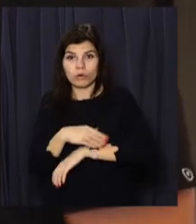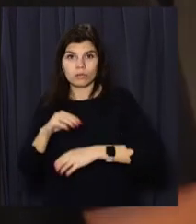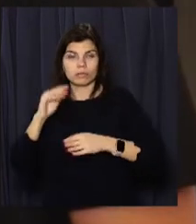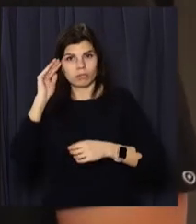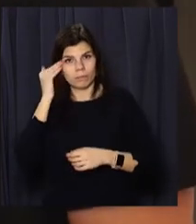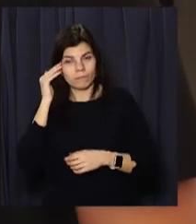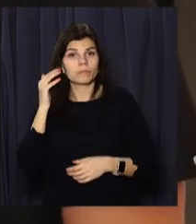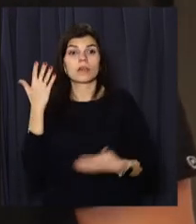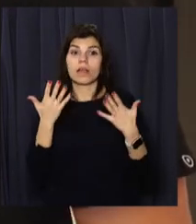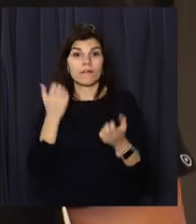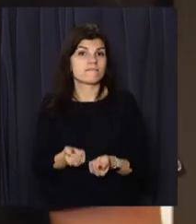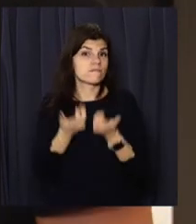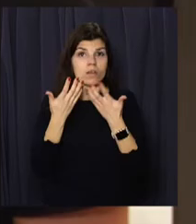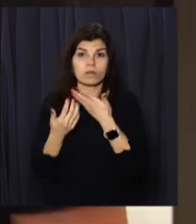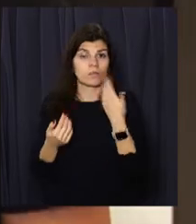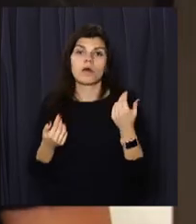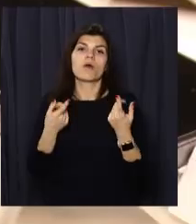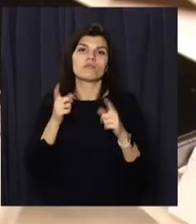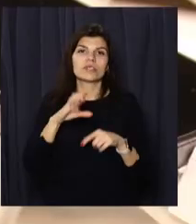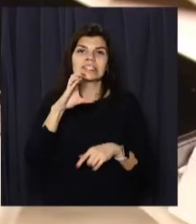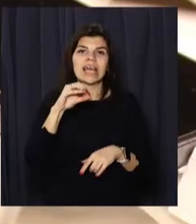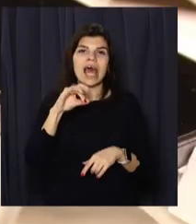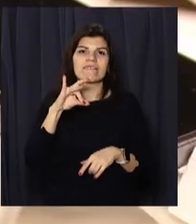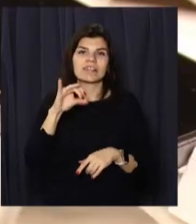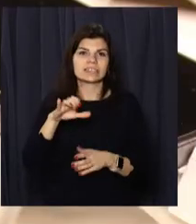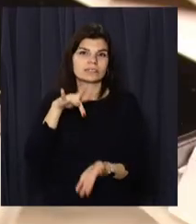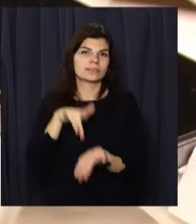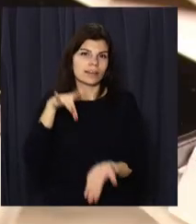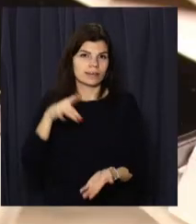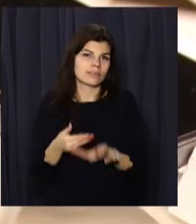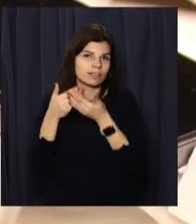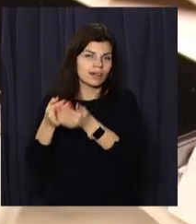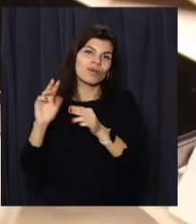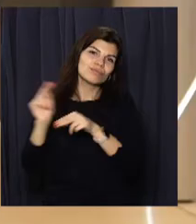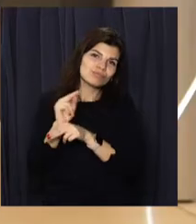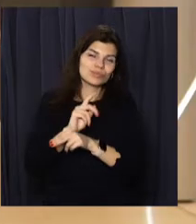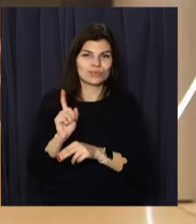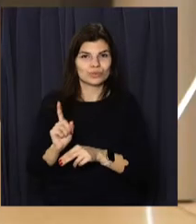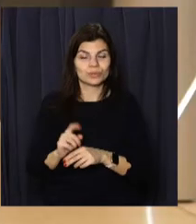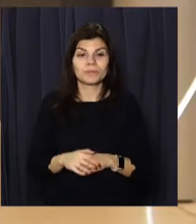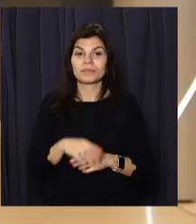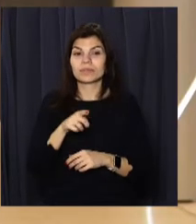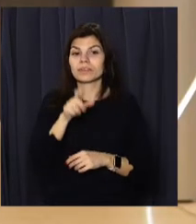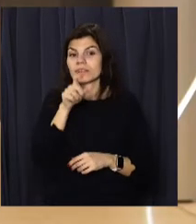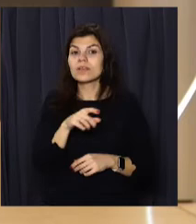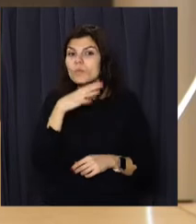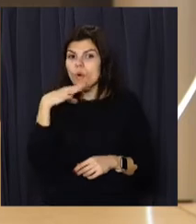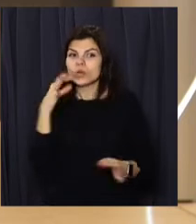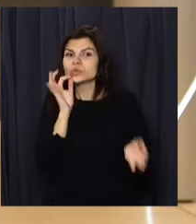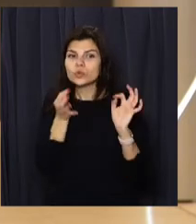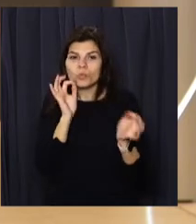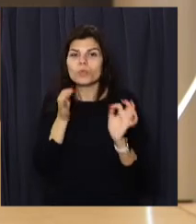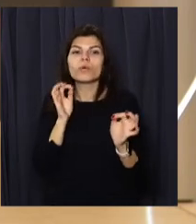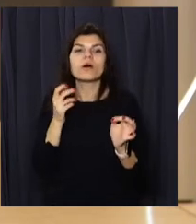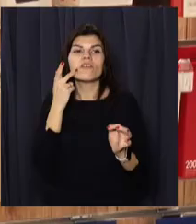Якщо вже не будуть включатися, тоді в авторізований сервісний центр в'їзді. Едгар вже кілька років консультує людей, який гаджет обрати на зиму.